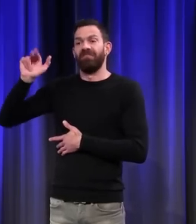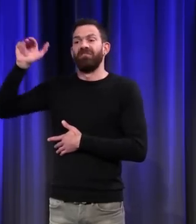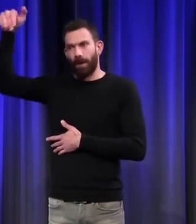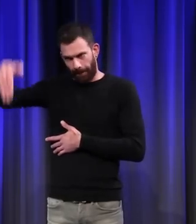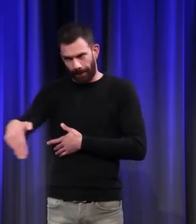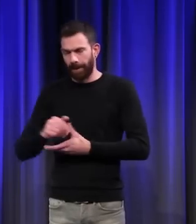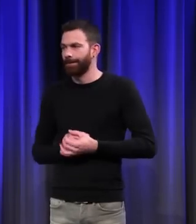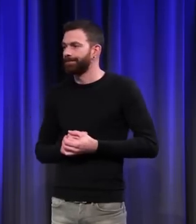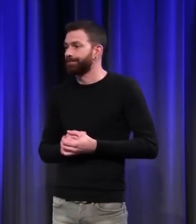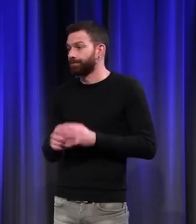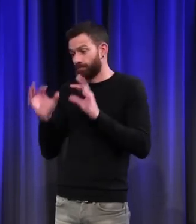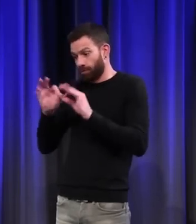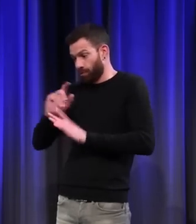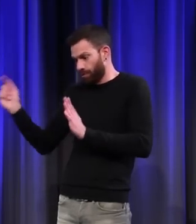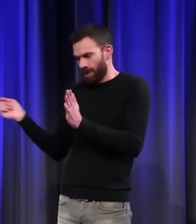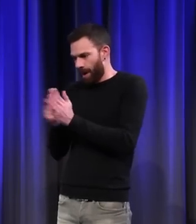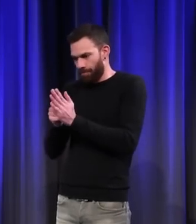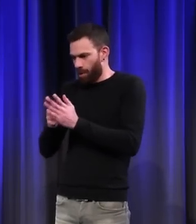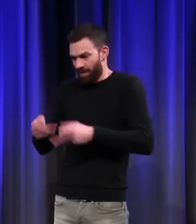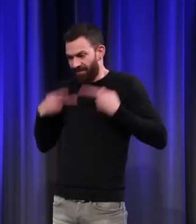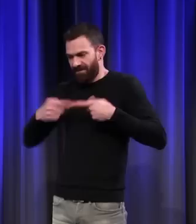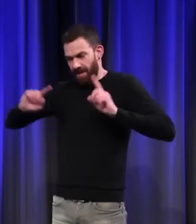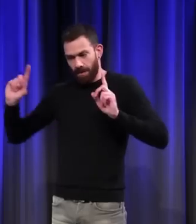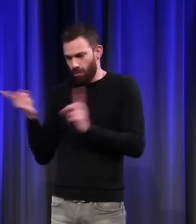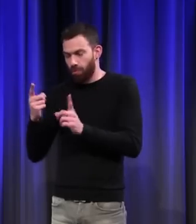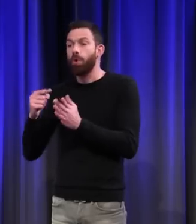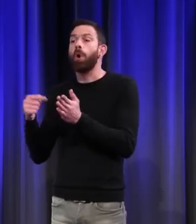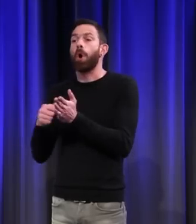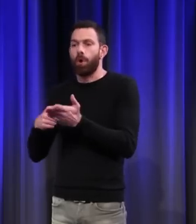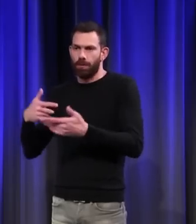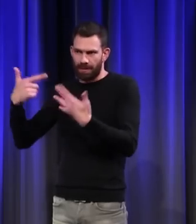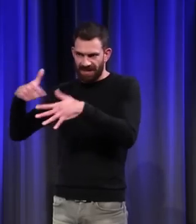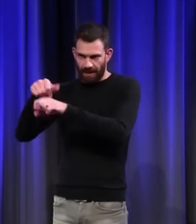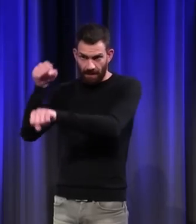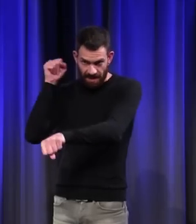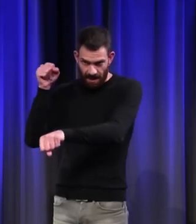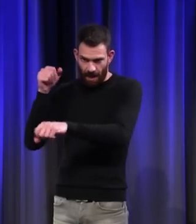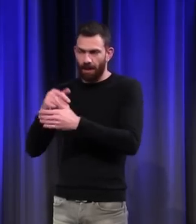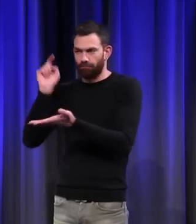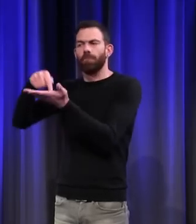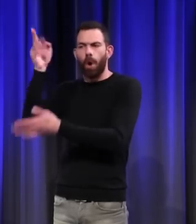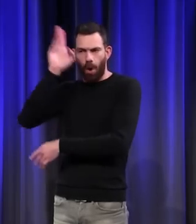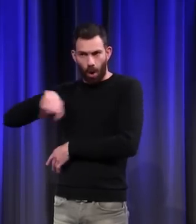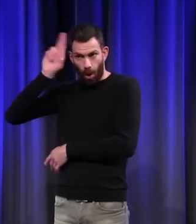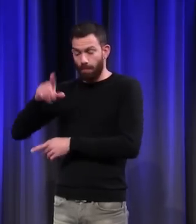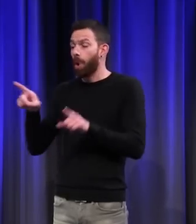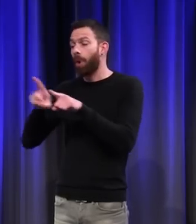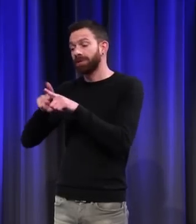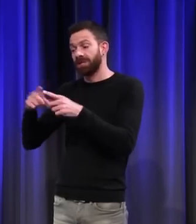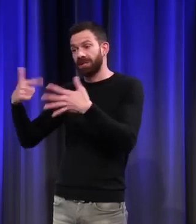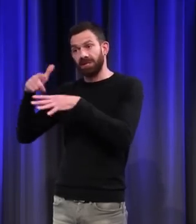c'est au XVIIe siècle qu'on vit le moins longtemps en Europe. C'est au XVIIe siècle que la taille des hommes et des femmes